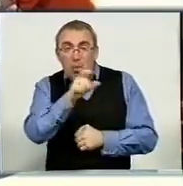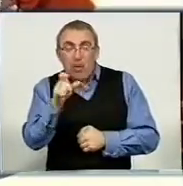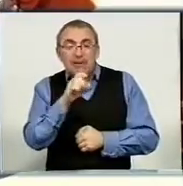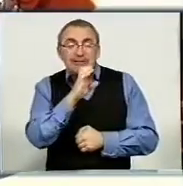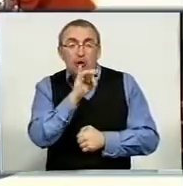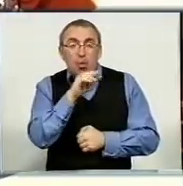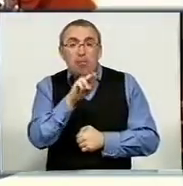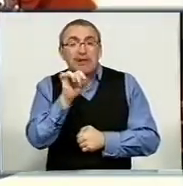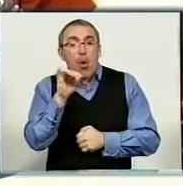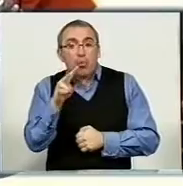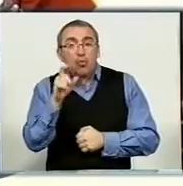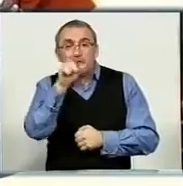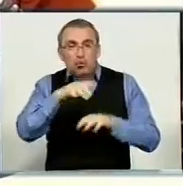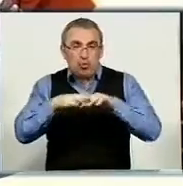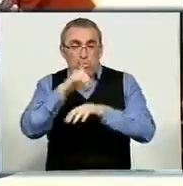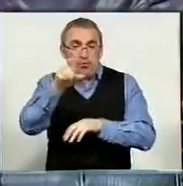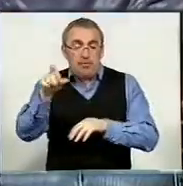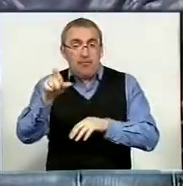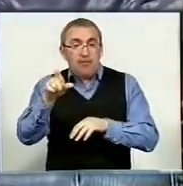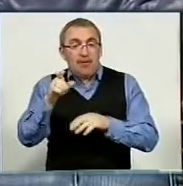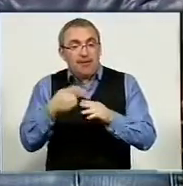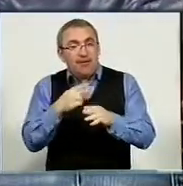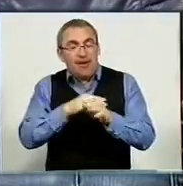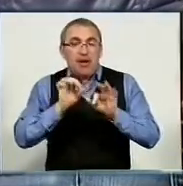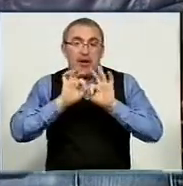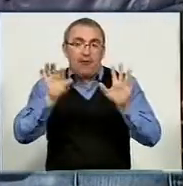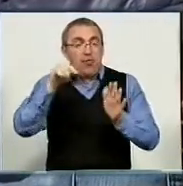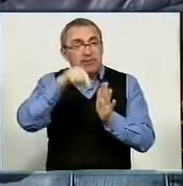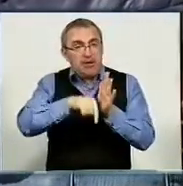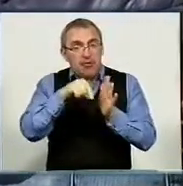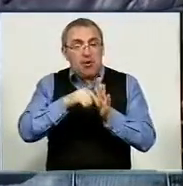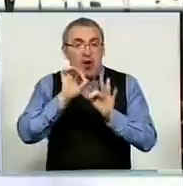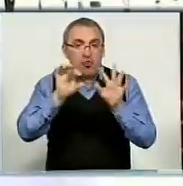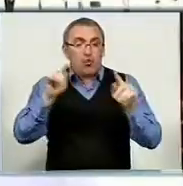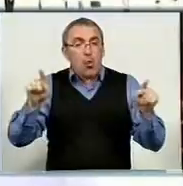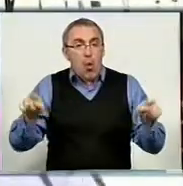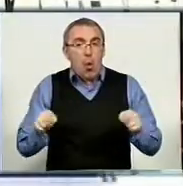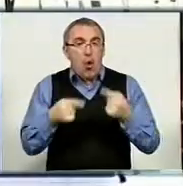синдромом Дауна в суспільстві. Шкарпетки мають інформативне значення, кажуть організатори.